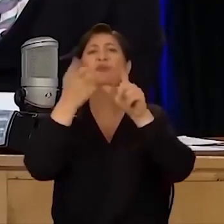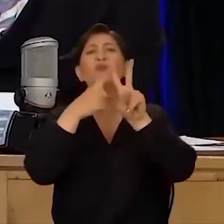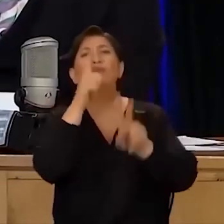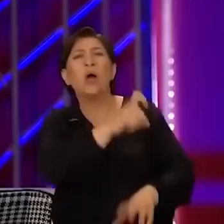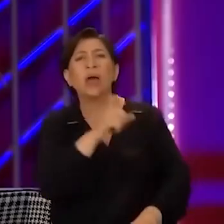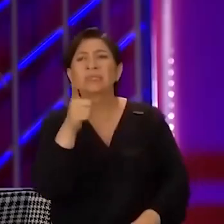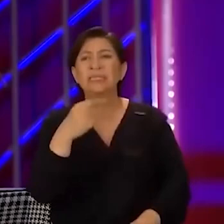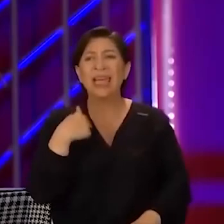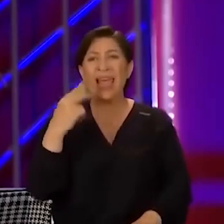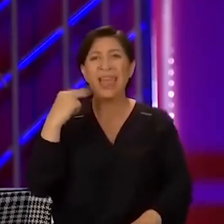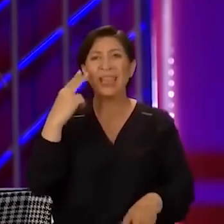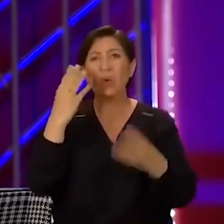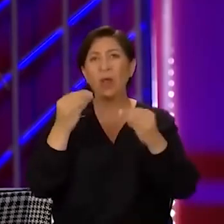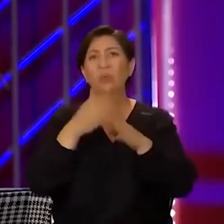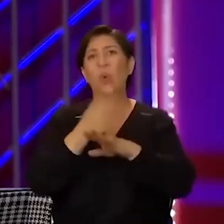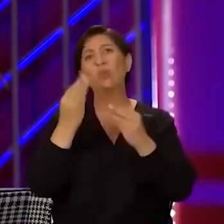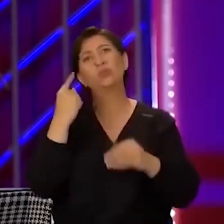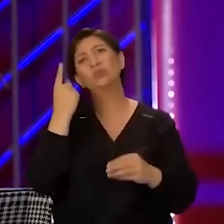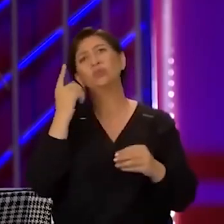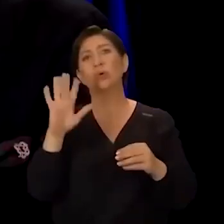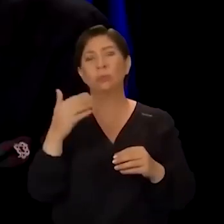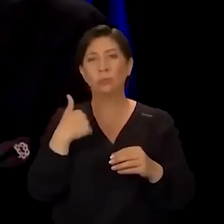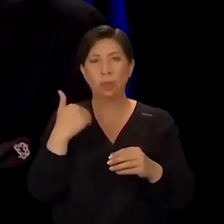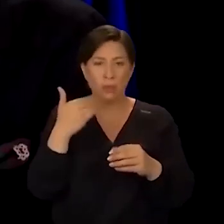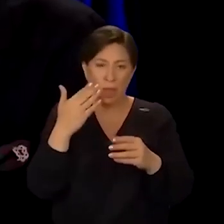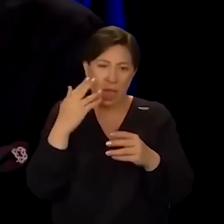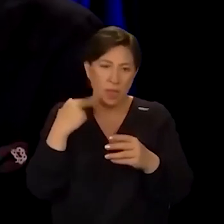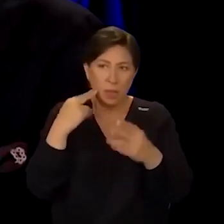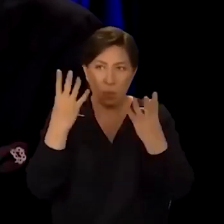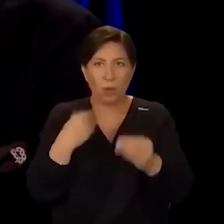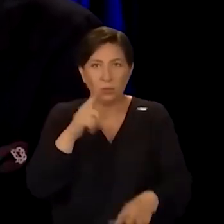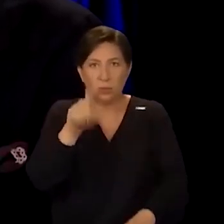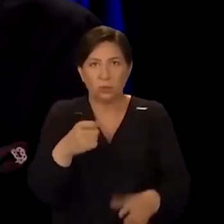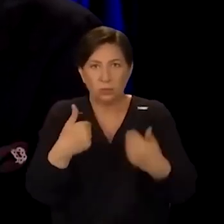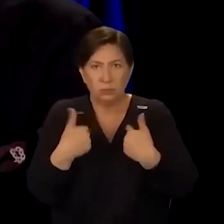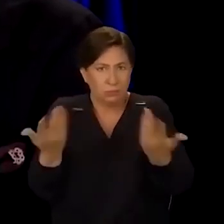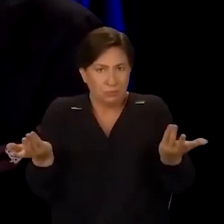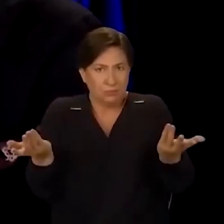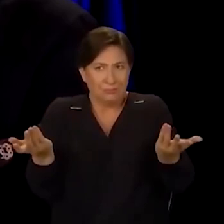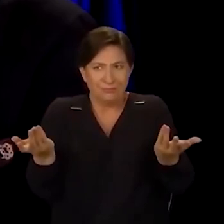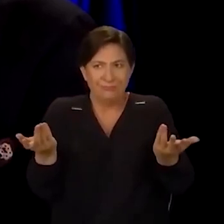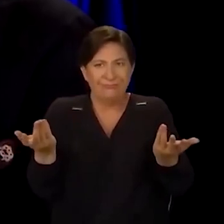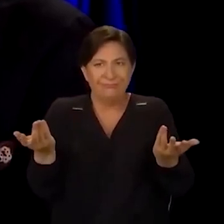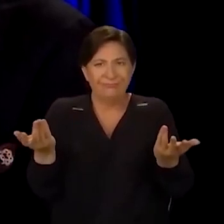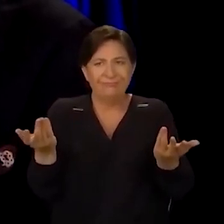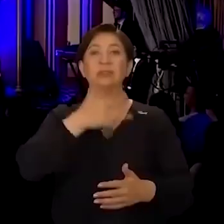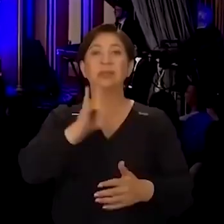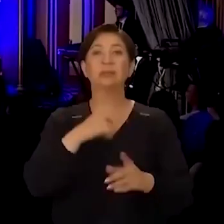Ben etik olarak doğru bulmuyorum. Niye ben etik olarak sordum işte? İşte ben de doğru olamazsam.